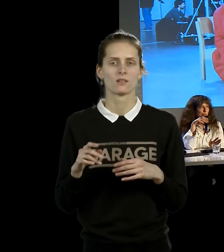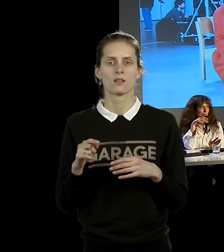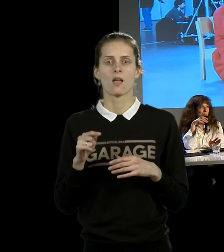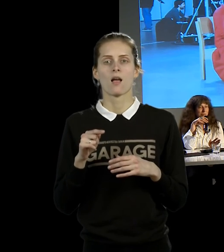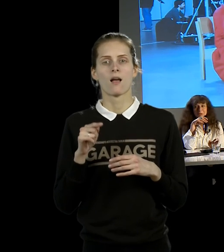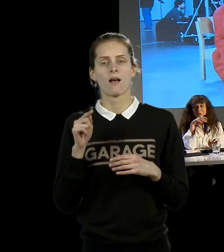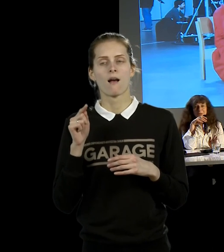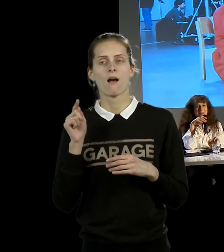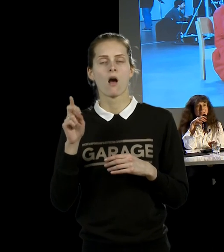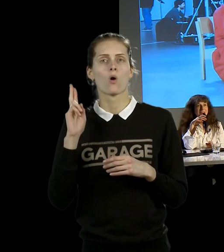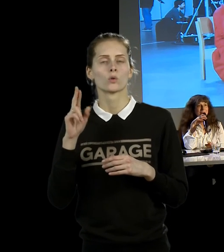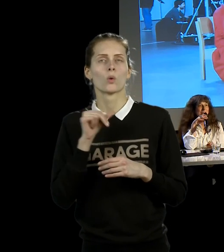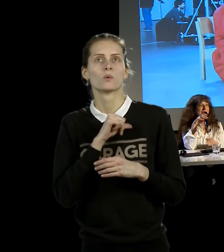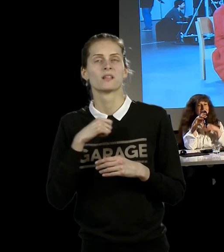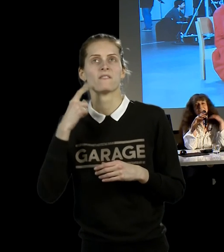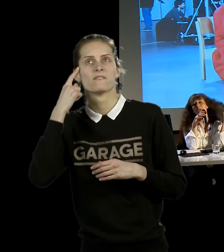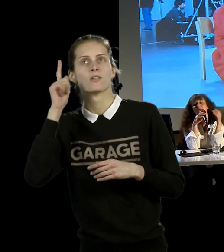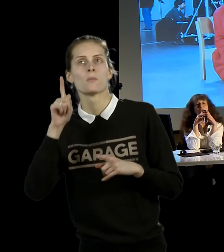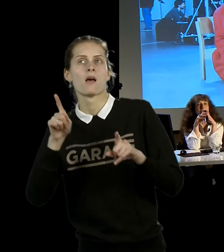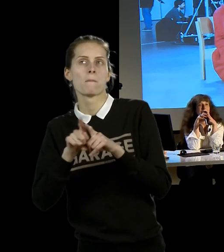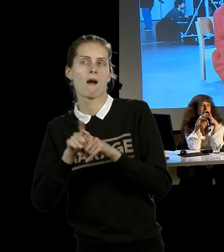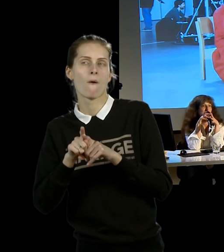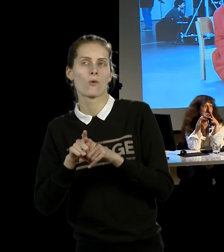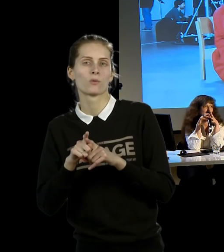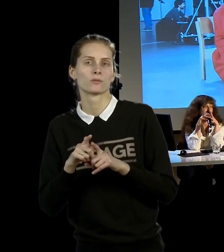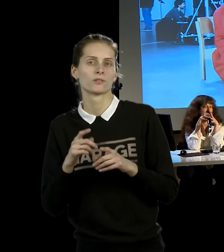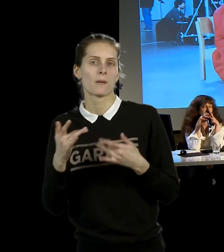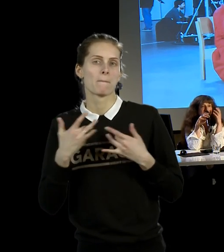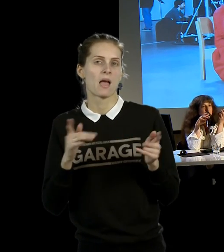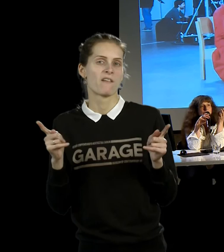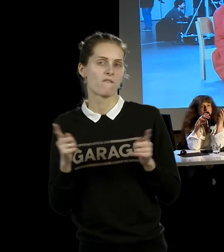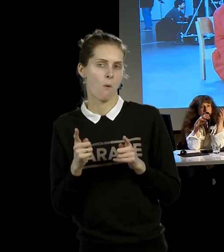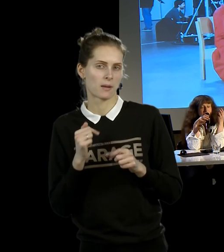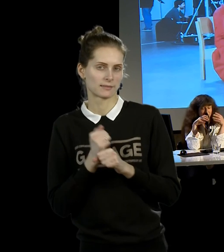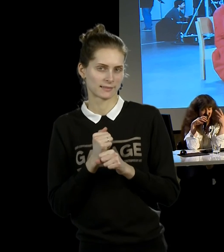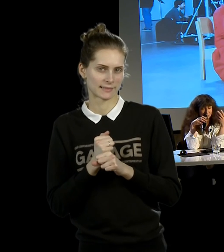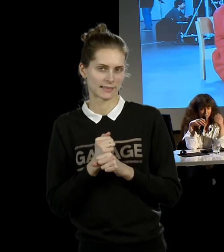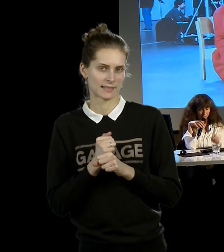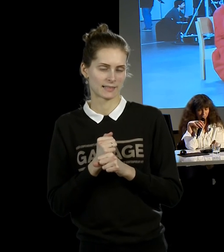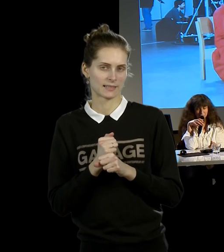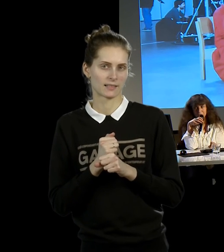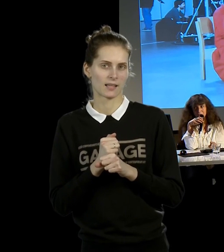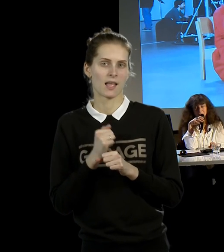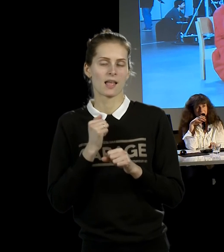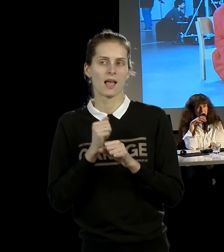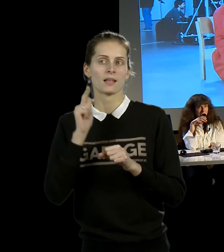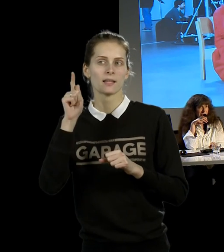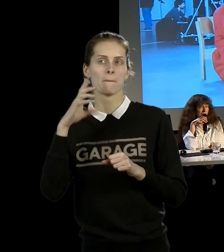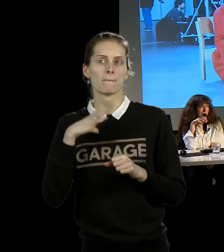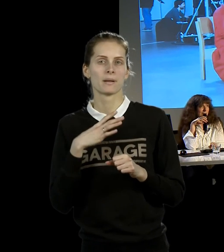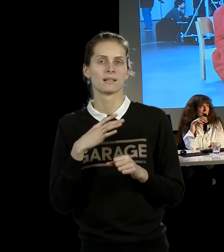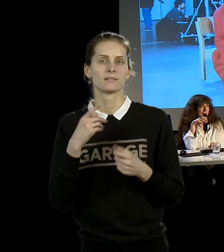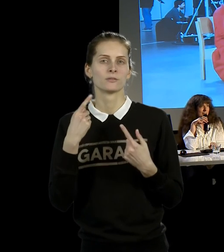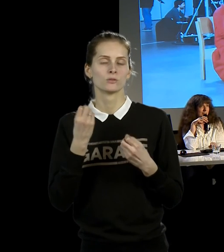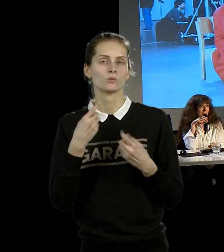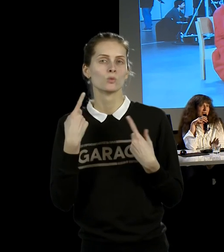своим перформансам. Он был такой замечательный иранский художник, который сделал акцию, цикл перформансов, который назывался